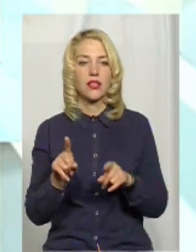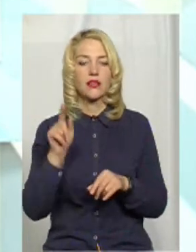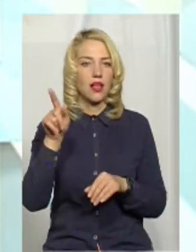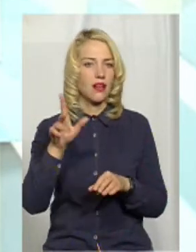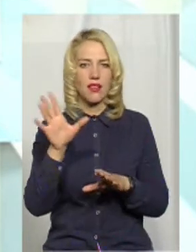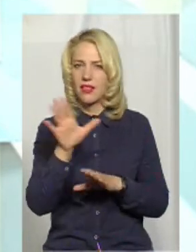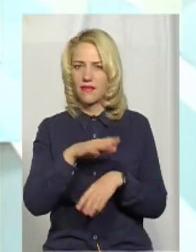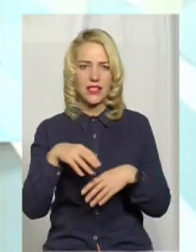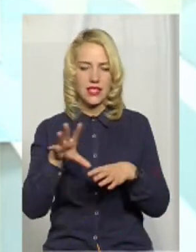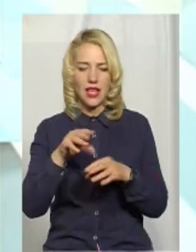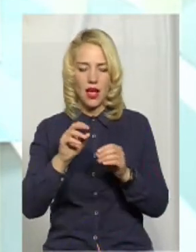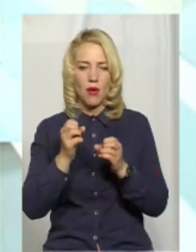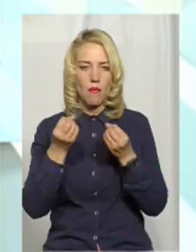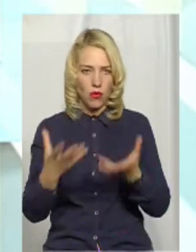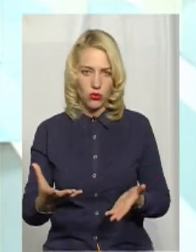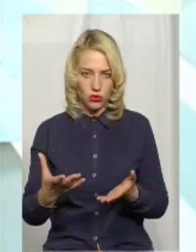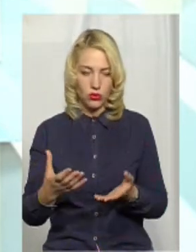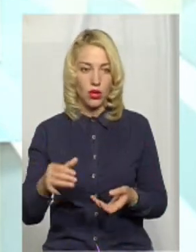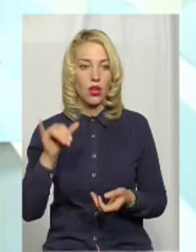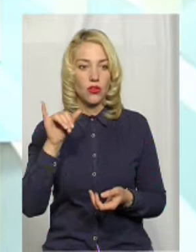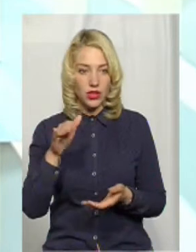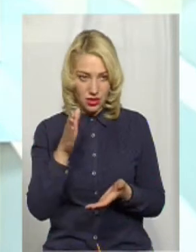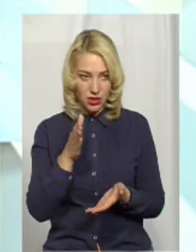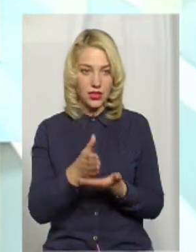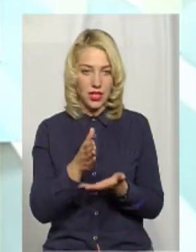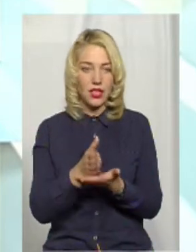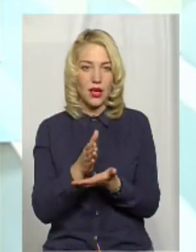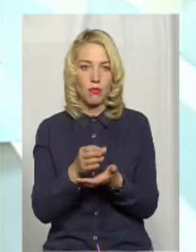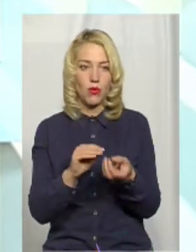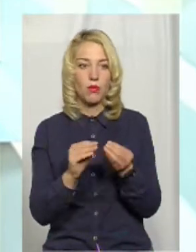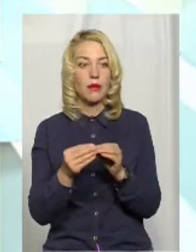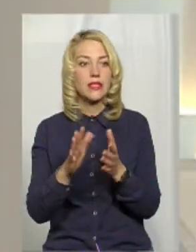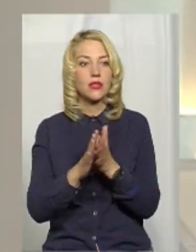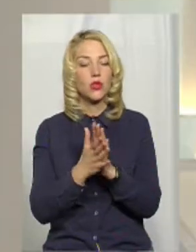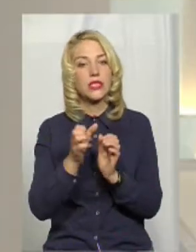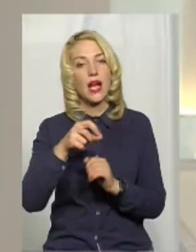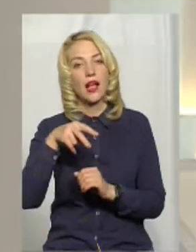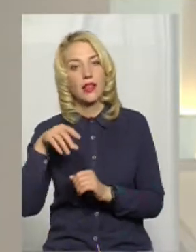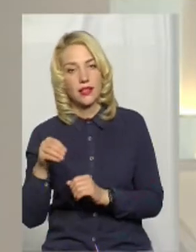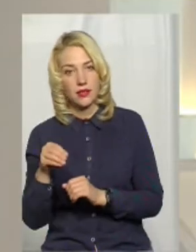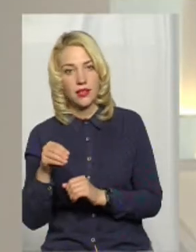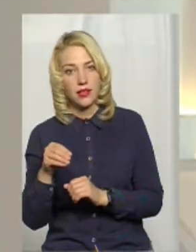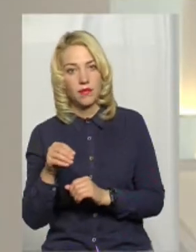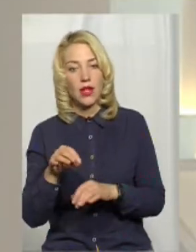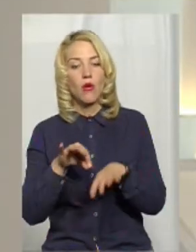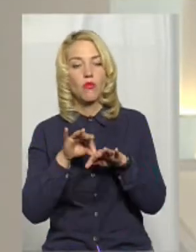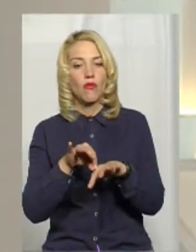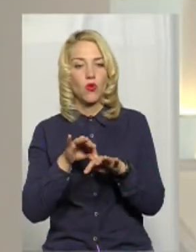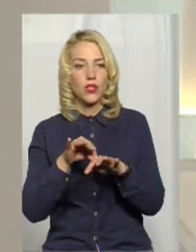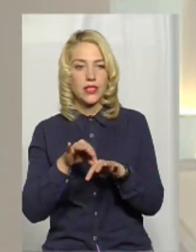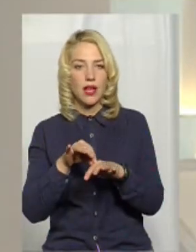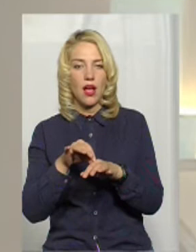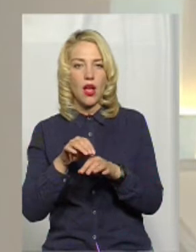теж не все так просто в них. І є і проблемні ситуації. Але проводиться